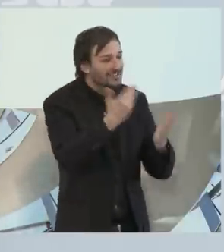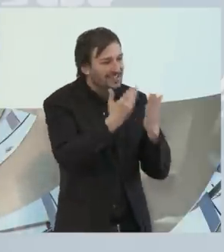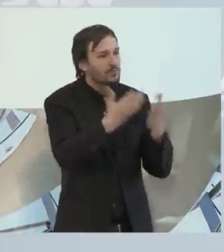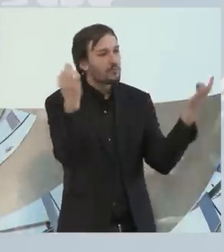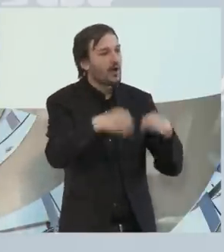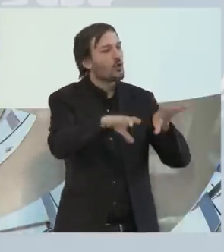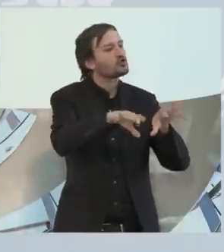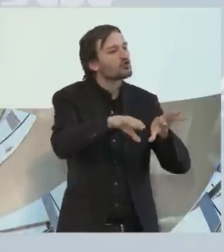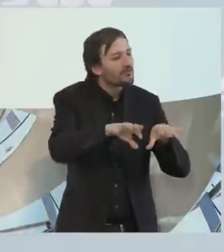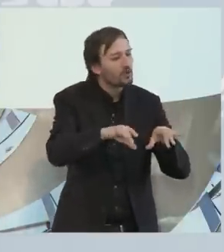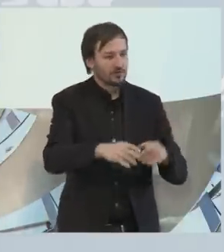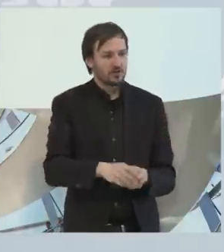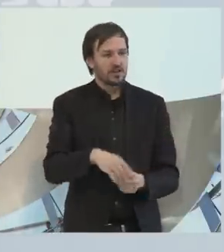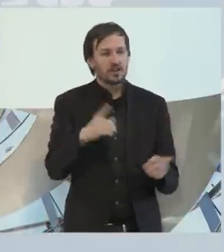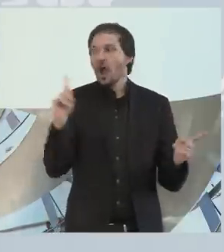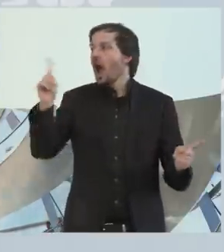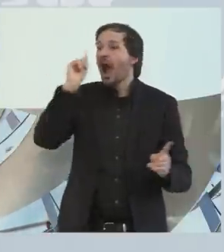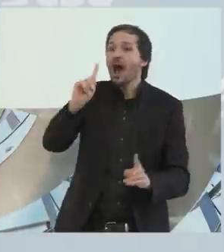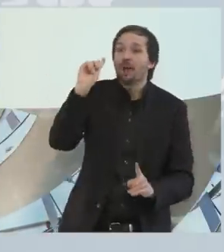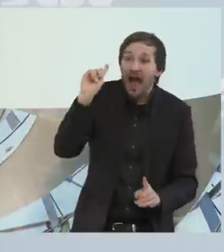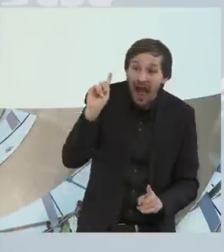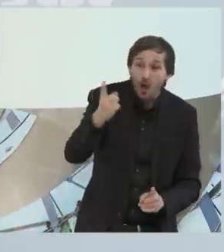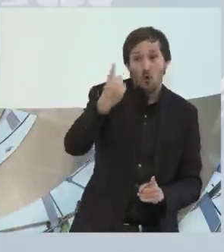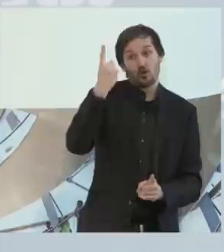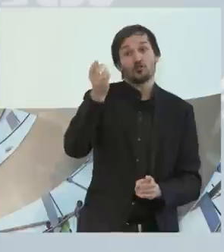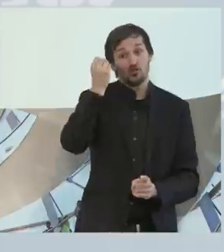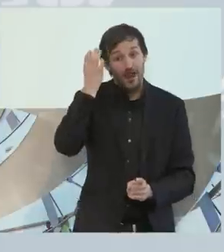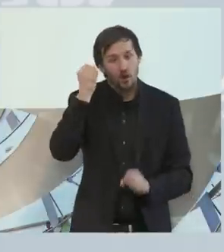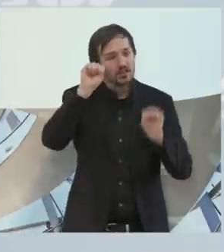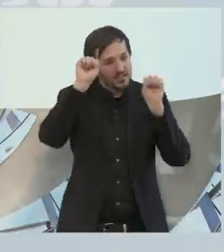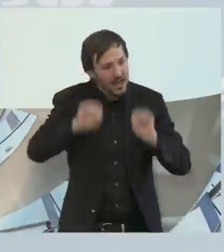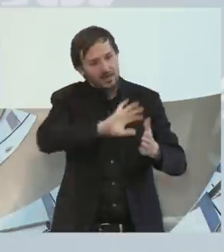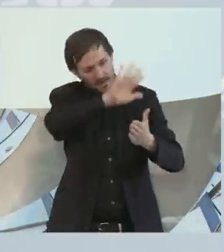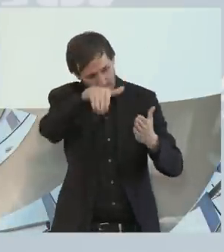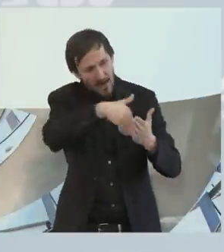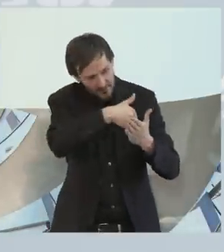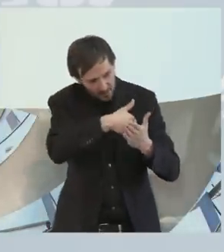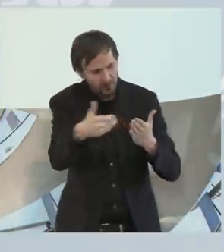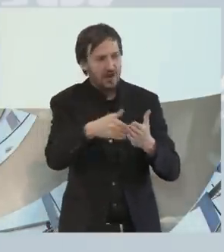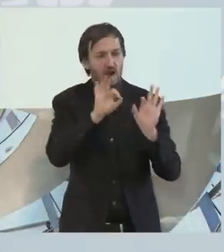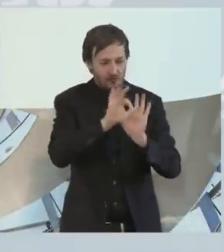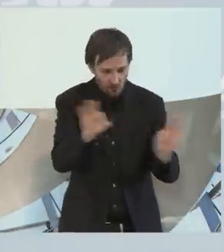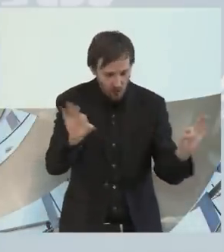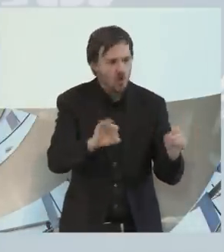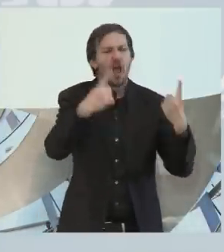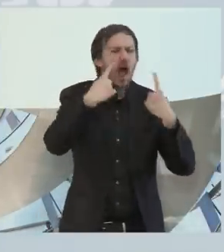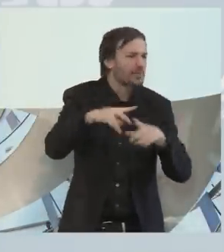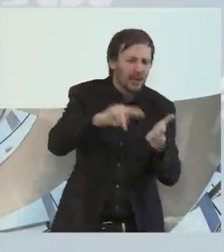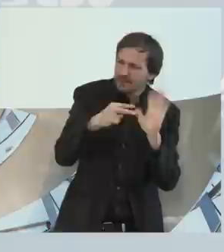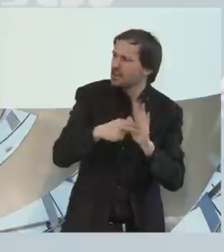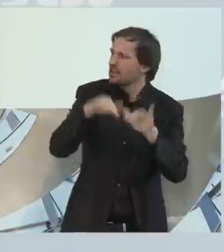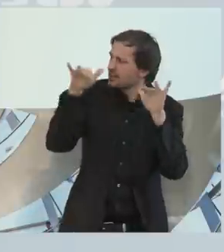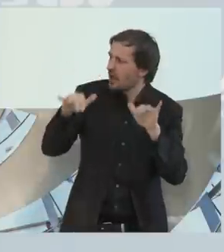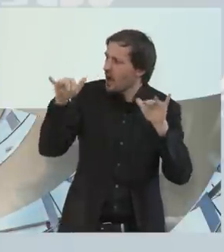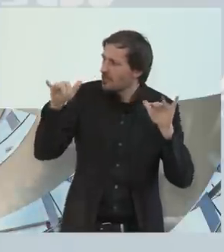Ja, aber auch für die, die schwerer hören, kann man Gebärdensprache machen und natürlich auch noch andere technische